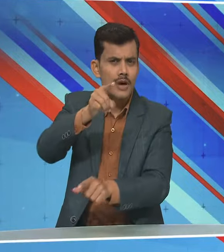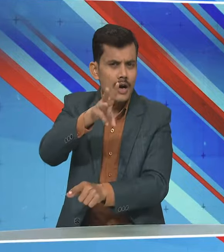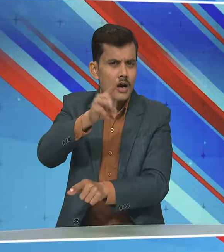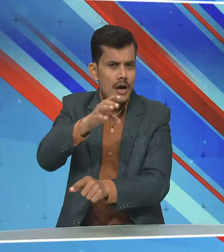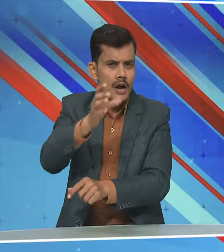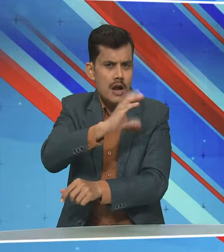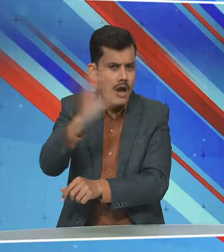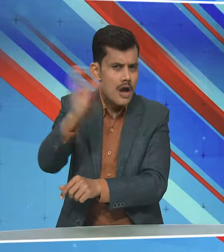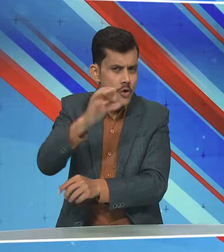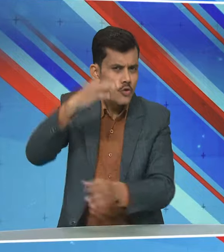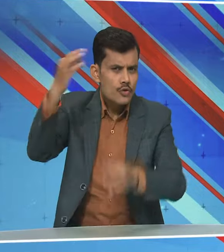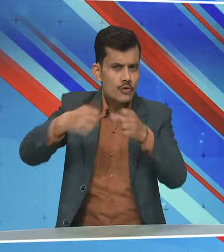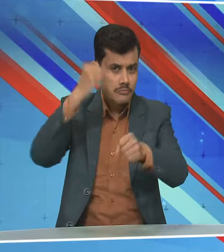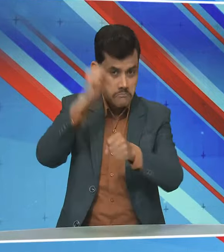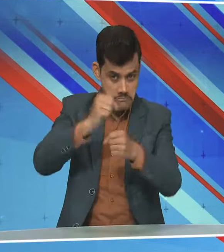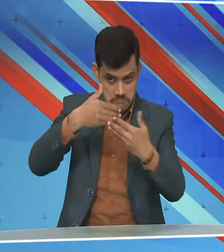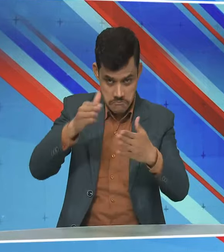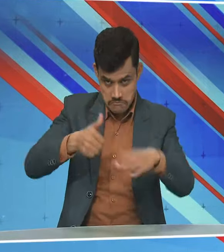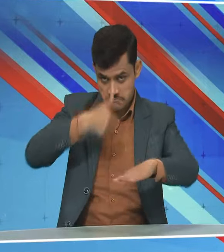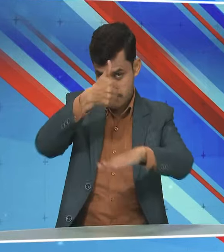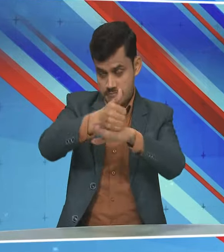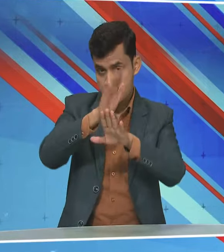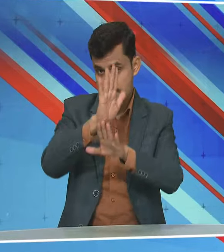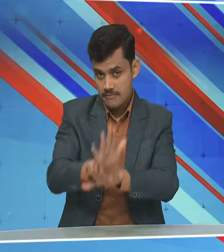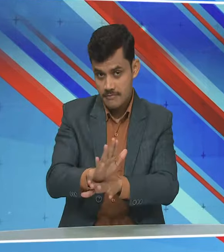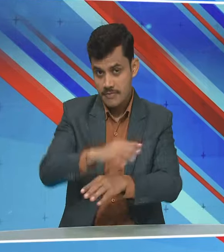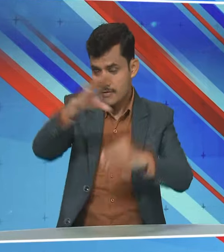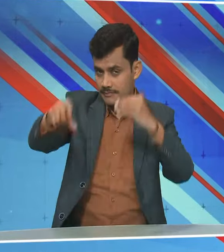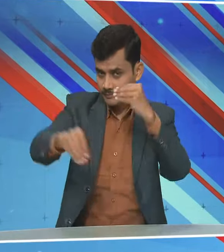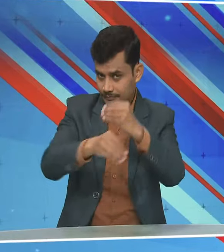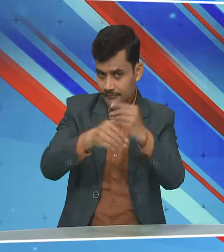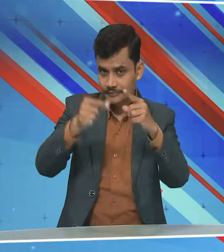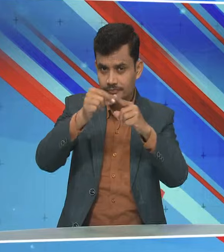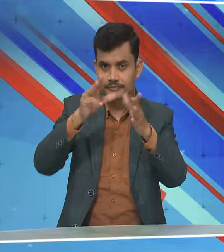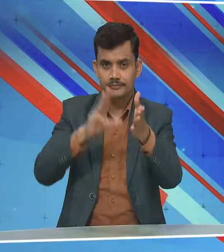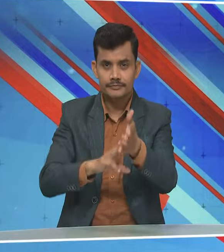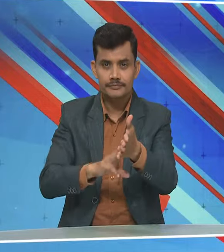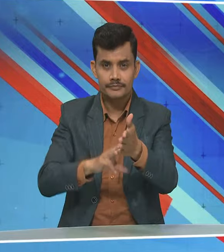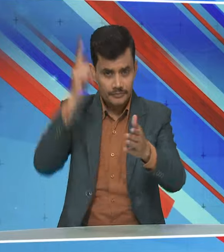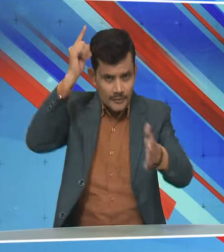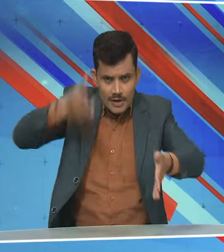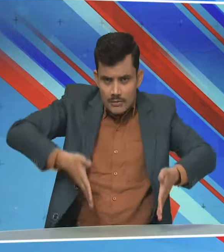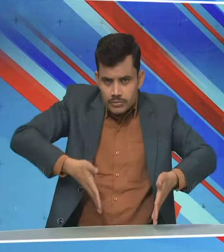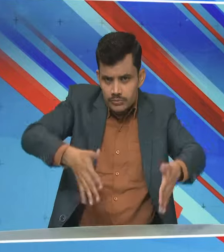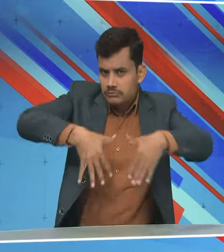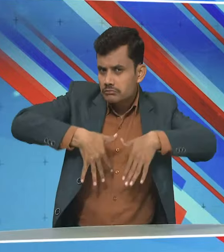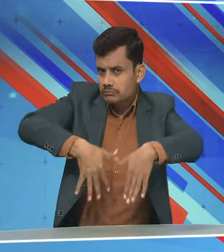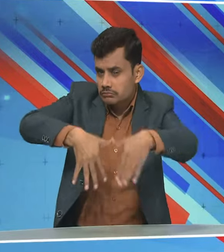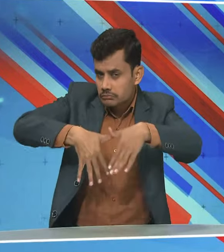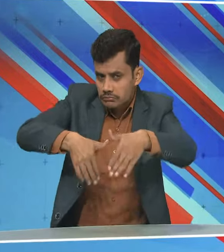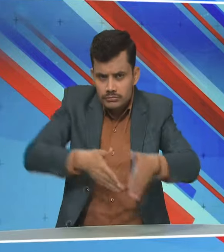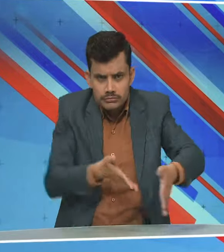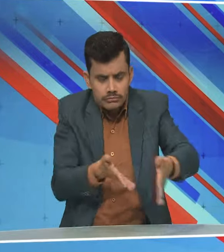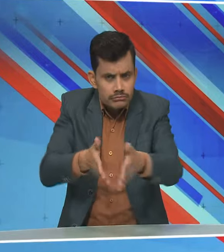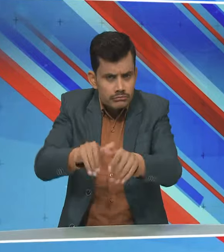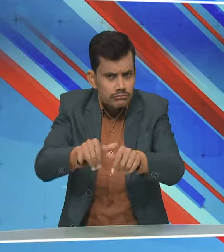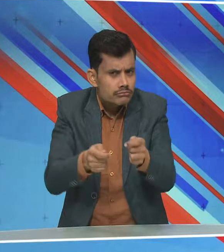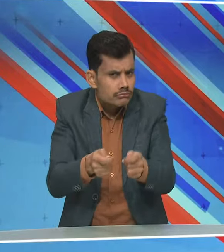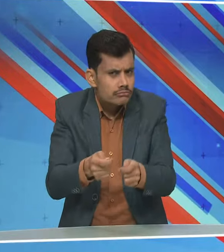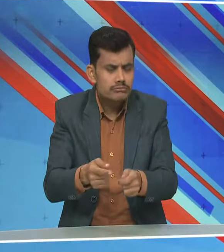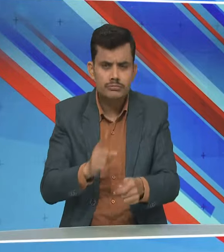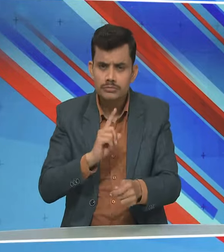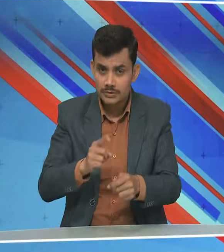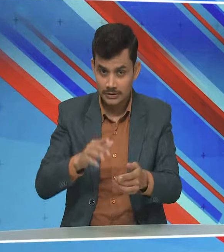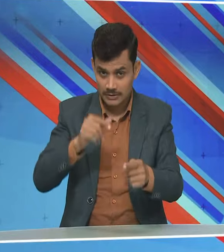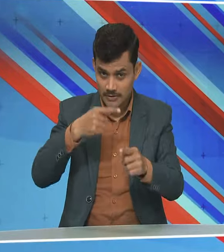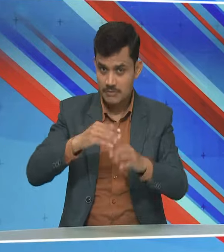परियोजनाओं का उपहार भी मिलेगा इसके साथ ही प्रधानमंत्री के रोड शो के लिए रूट तै कर दिया गया है